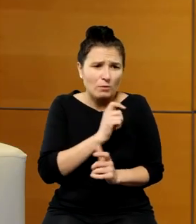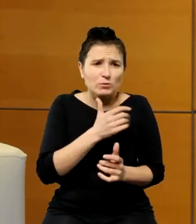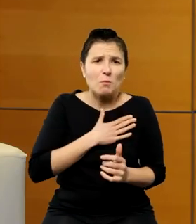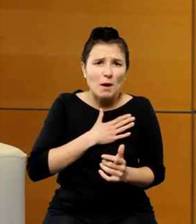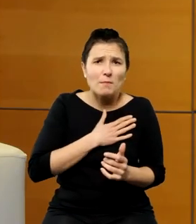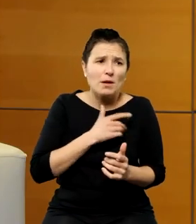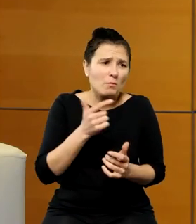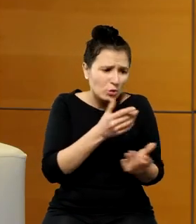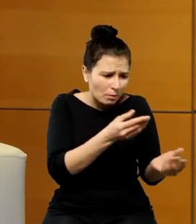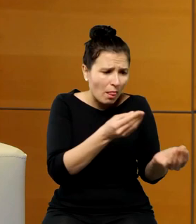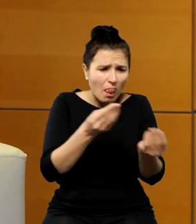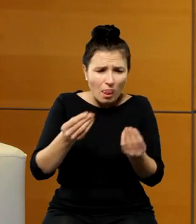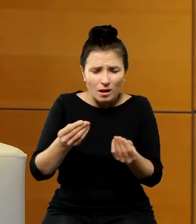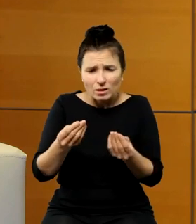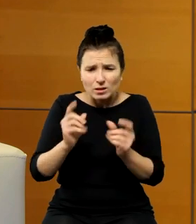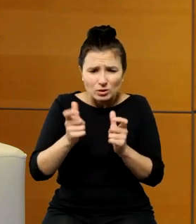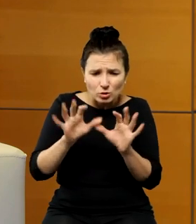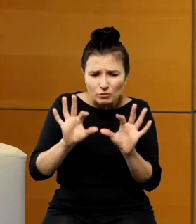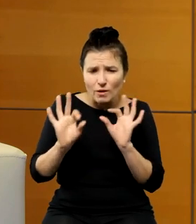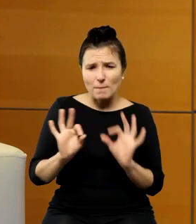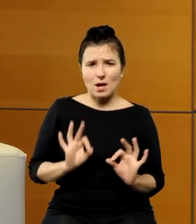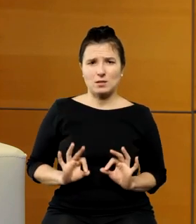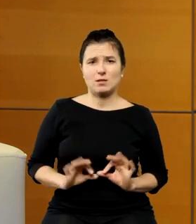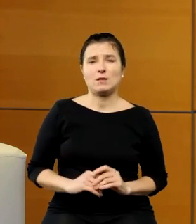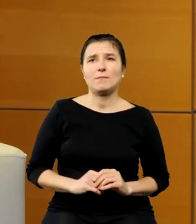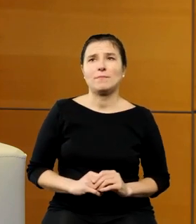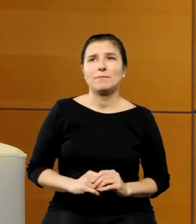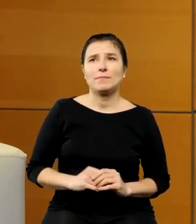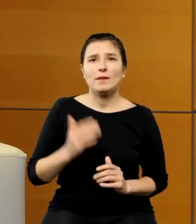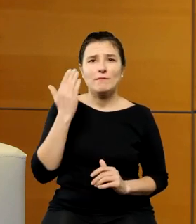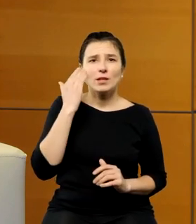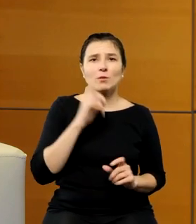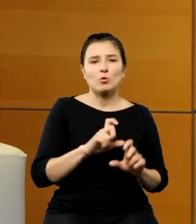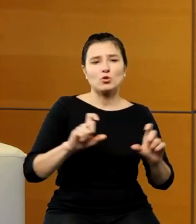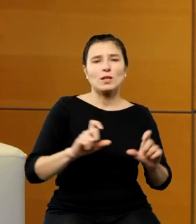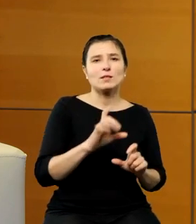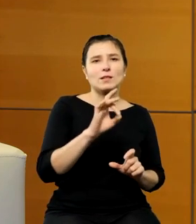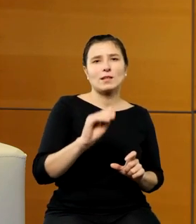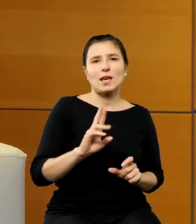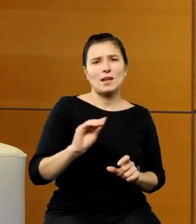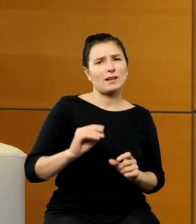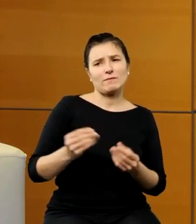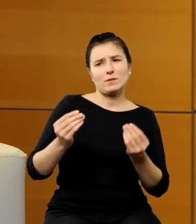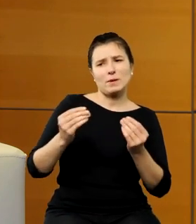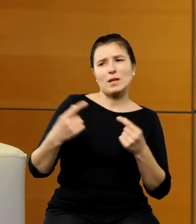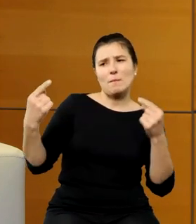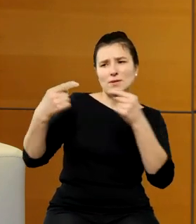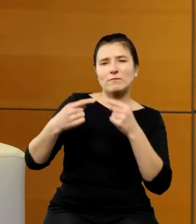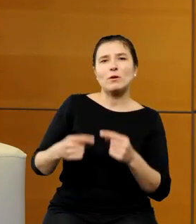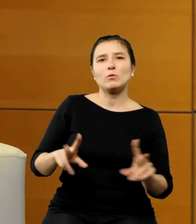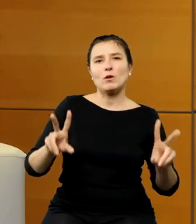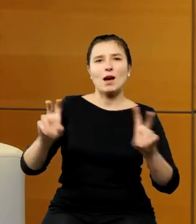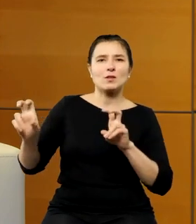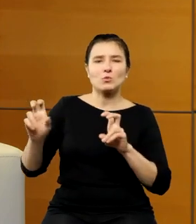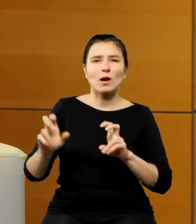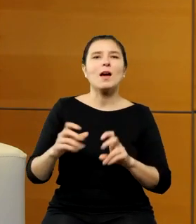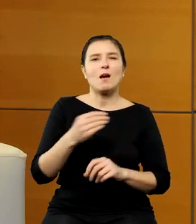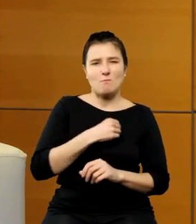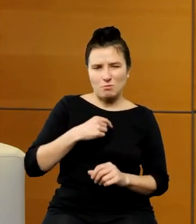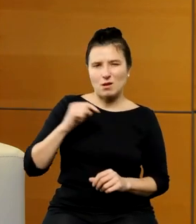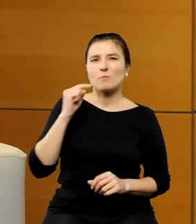wykręcić no i oczywiście w czasach Gierka wspaniale pasowało do hasła Polak potrafi a w czasach Matejki wspaniale